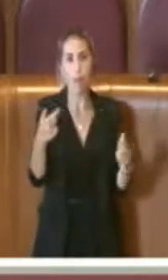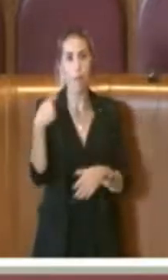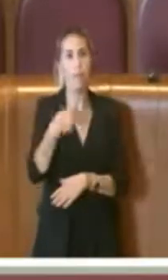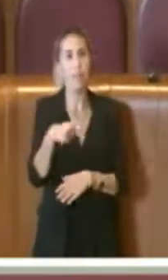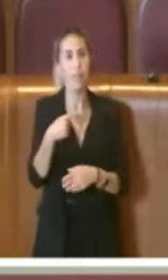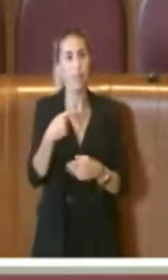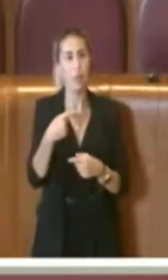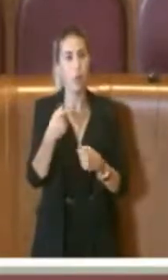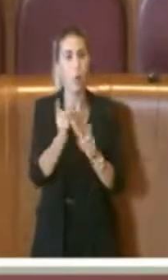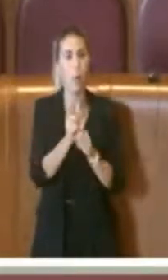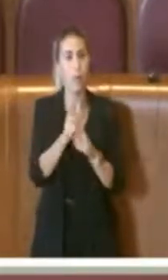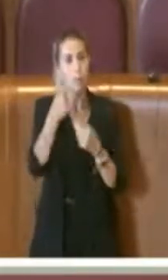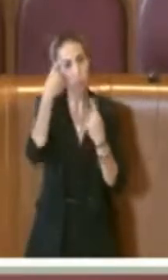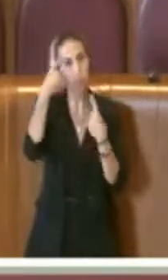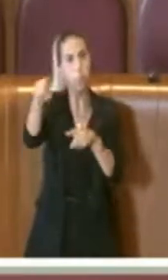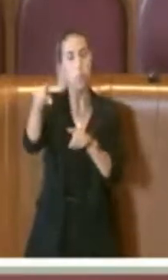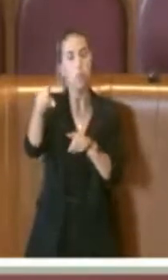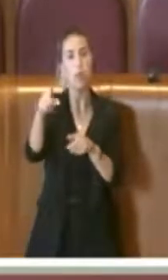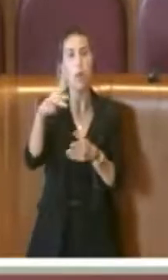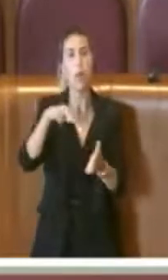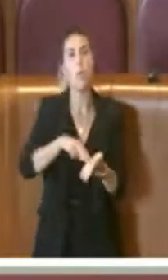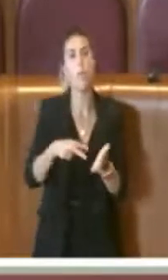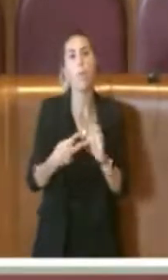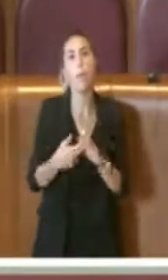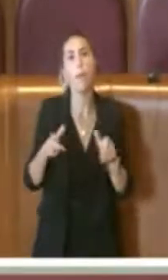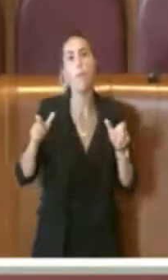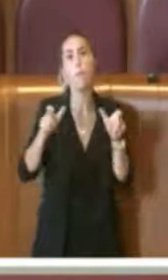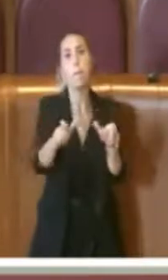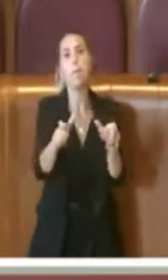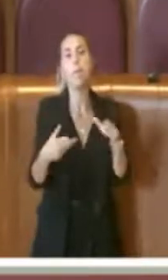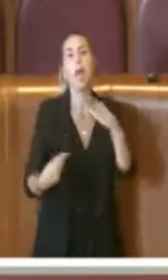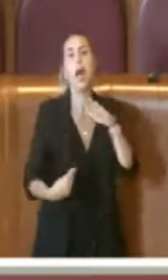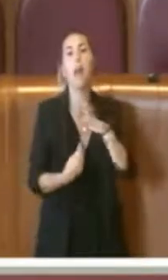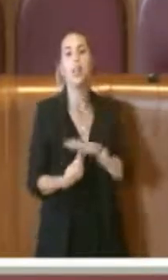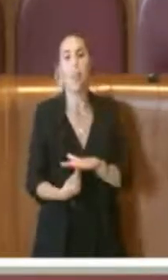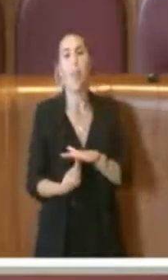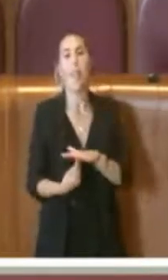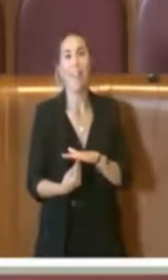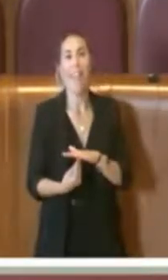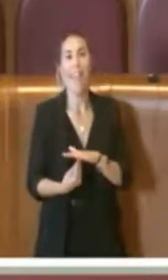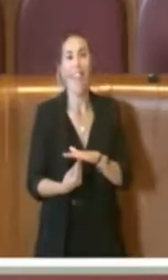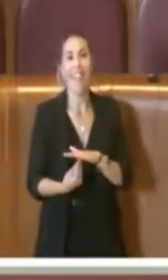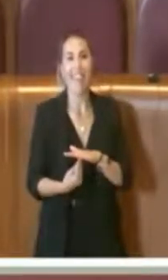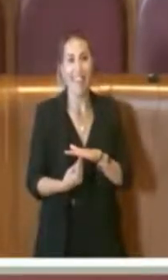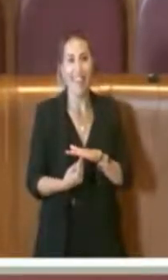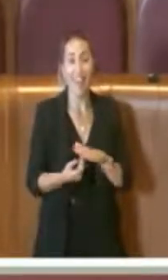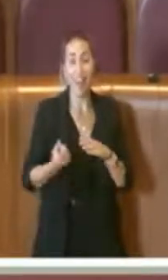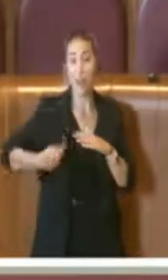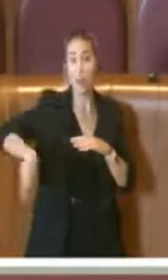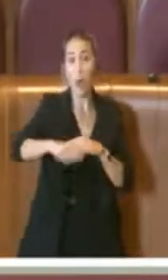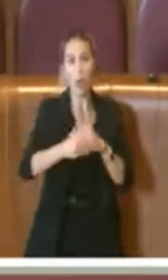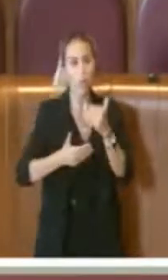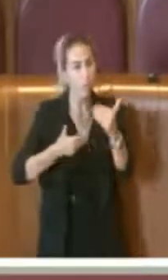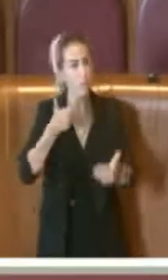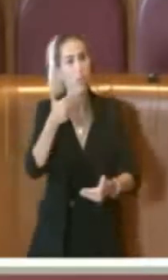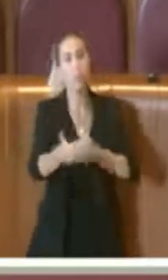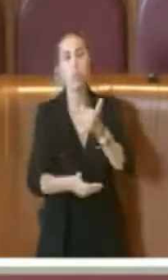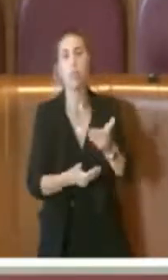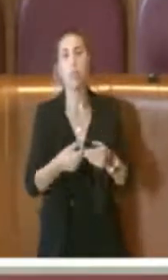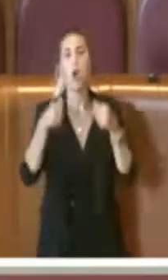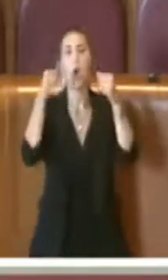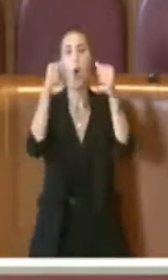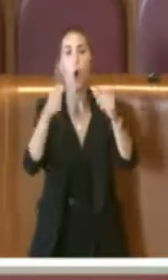sul fatto del problema del blocco assunzionale del personale. Noi adesso abbiamo portato avanti una serie di